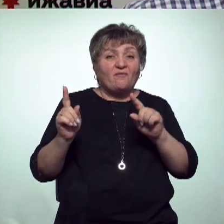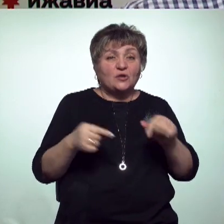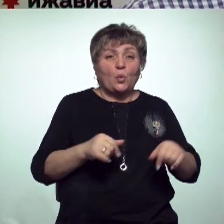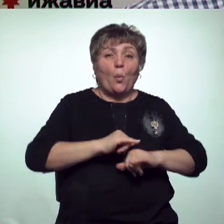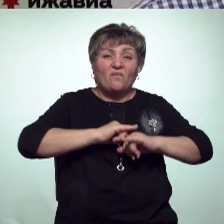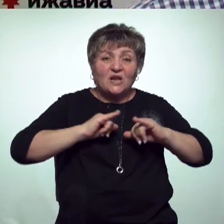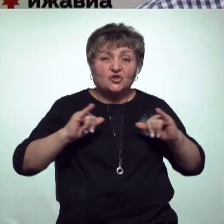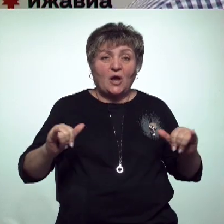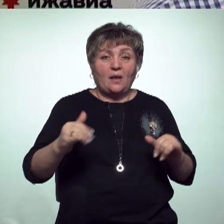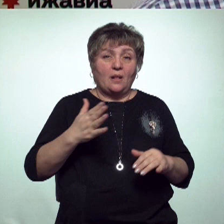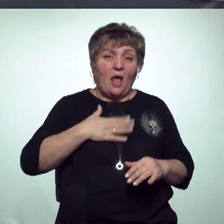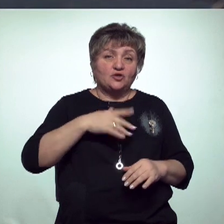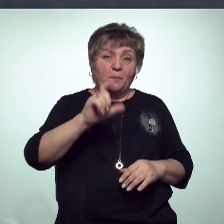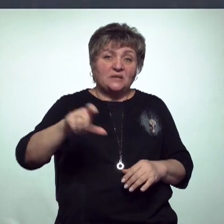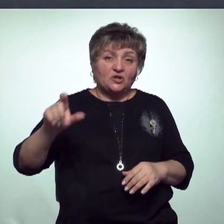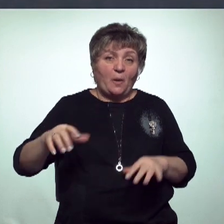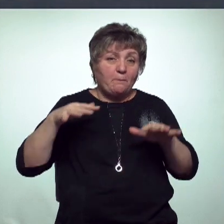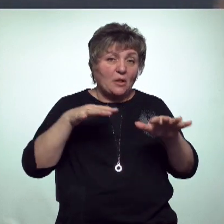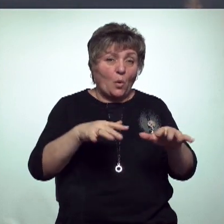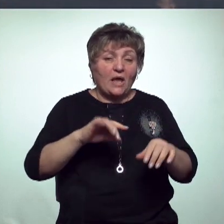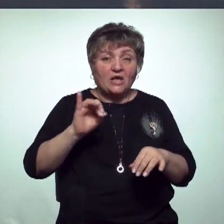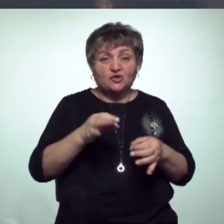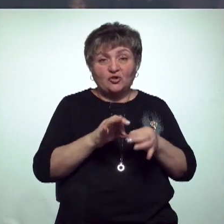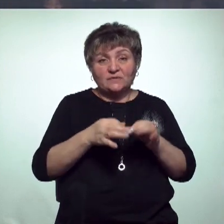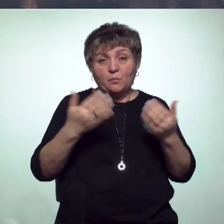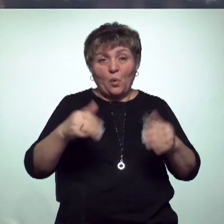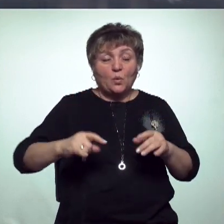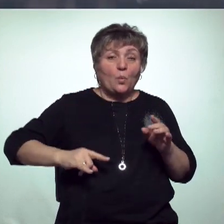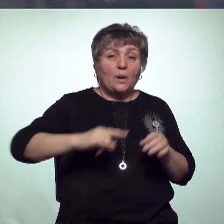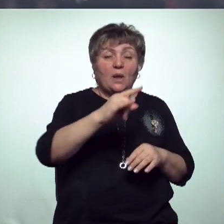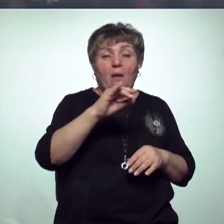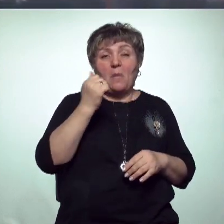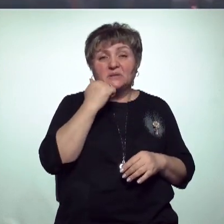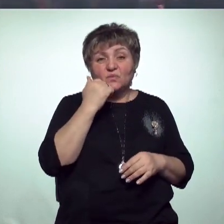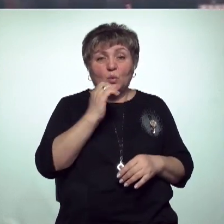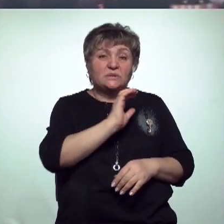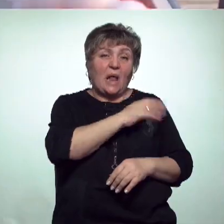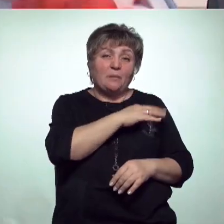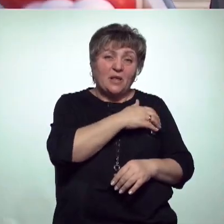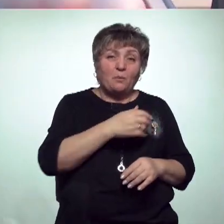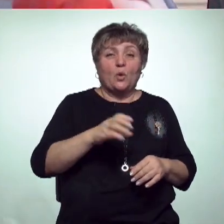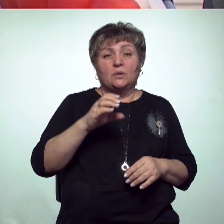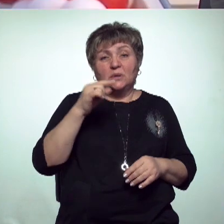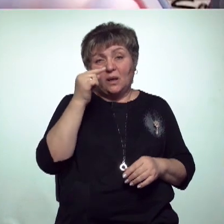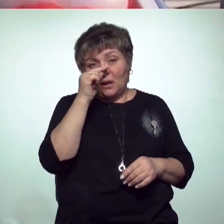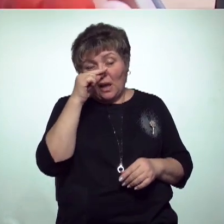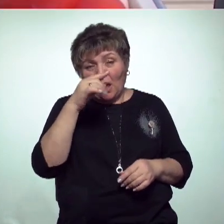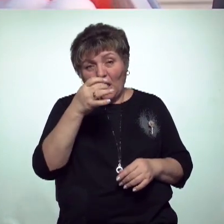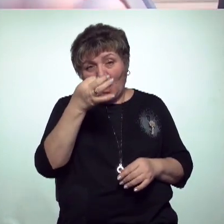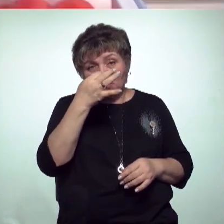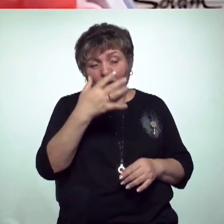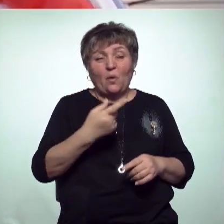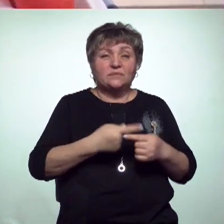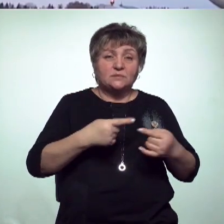увеличение пассажиропотока. Сегодня из Ижевска улететь можно в Москву, Санкт-Петербург, Екатеринбург, Сочи и Новосибирск.